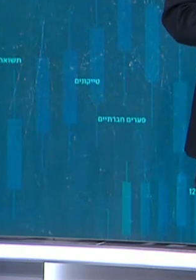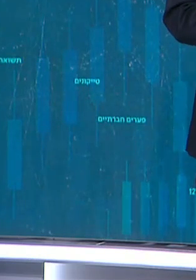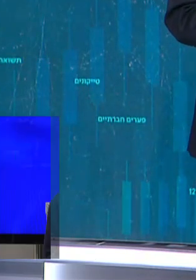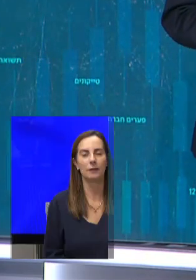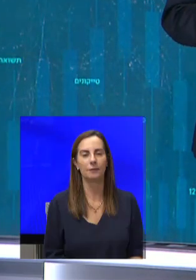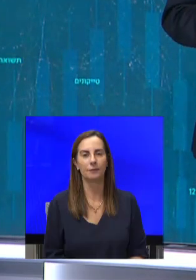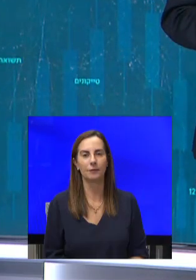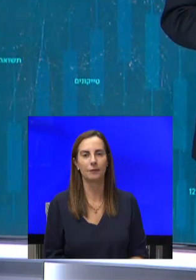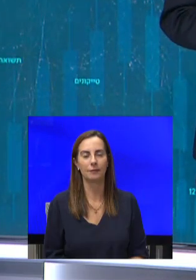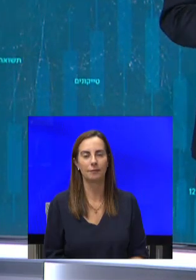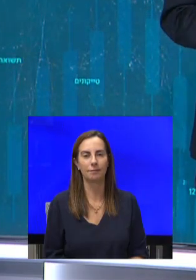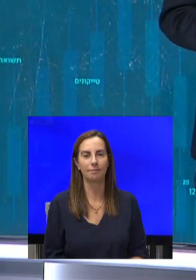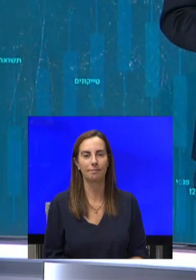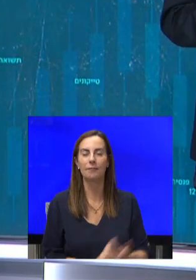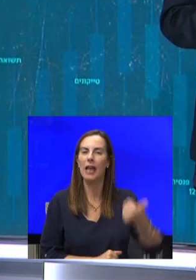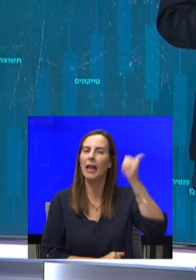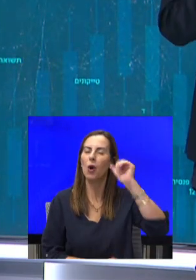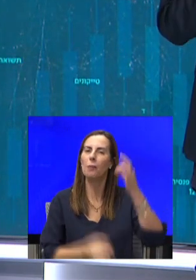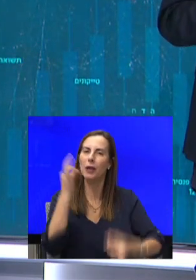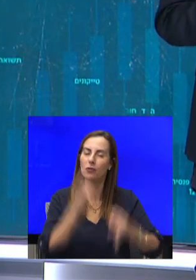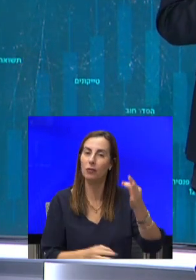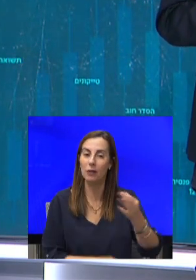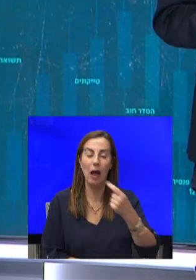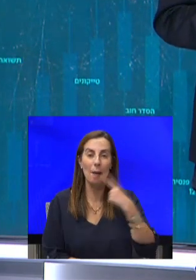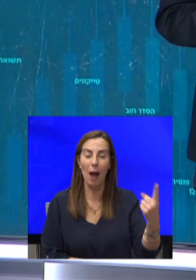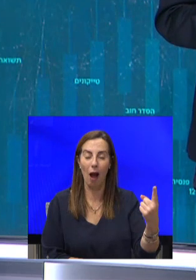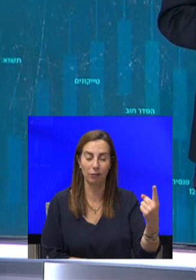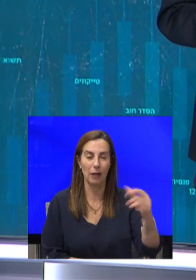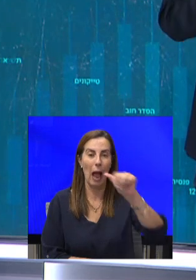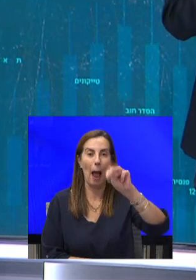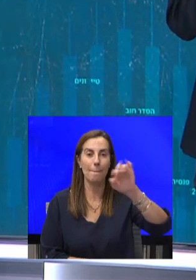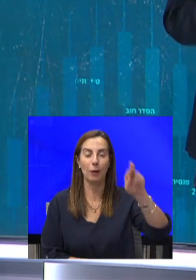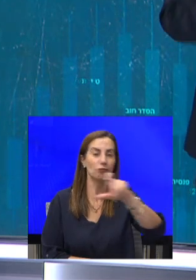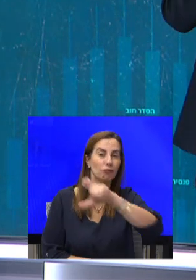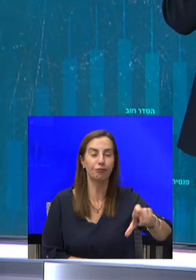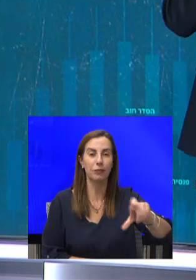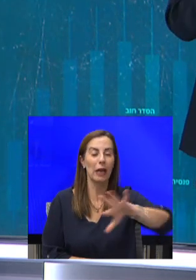אתמול, בית המשפט הרשיע את אמיר ברמלי בגנבה של מאות מיליוני שקלים ממשקיעים.